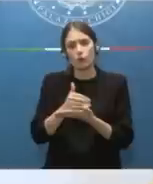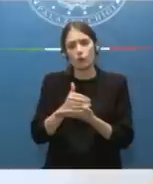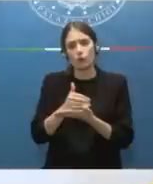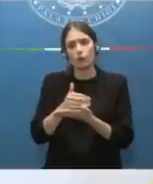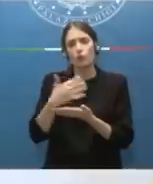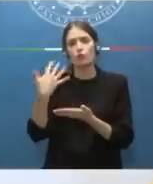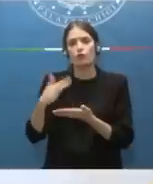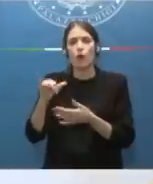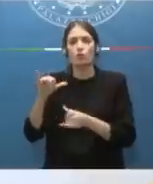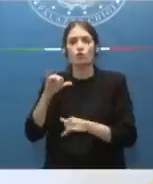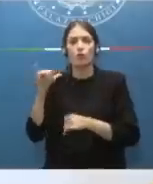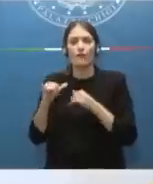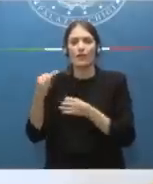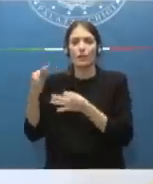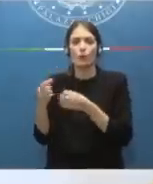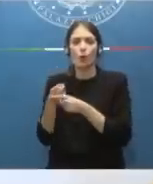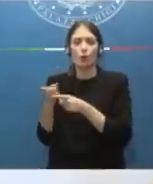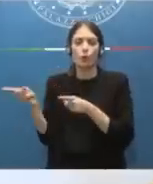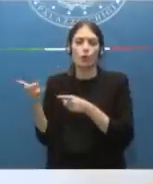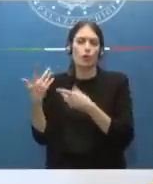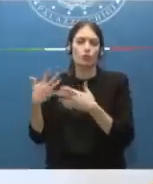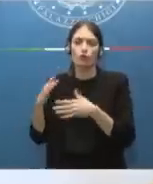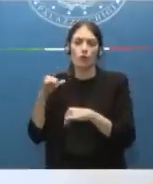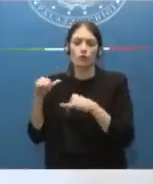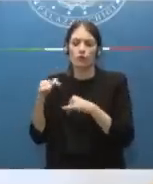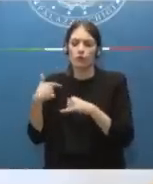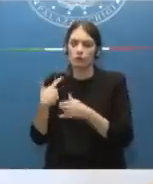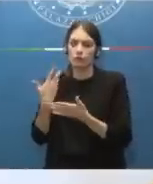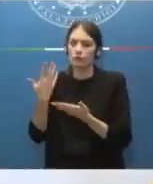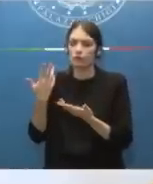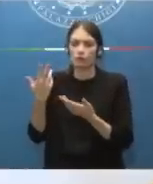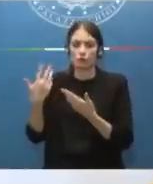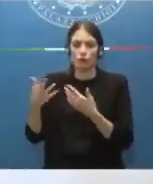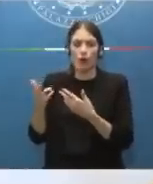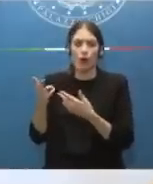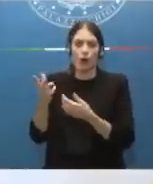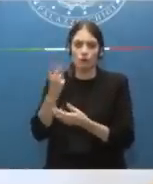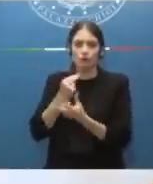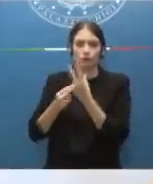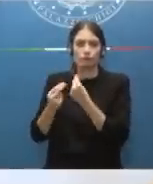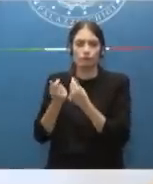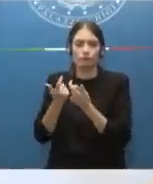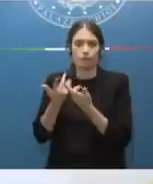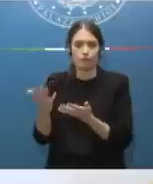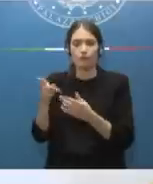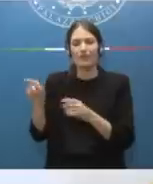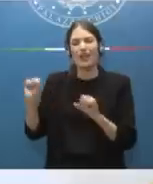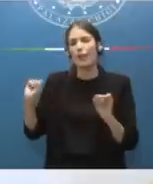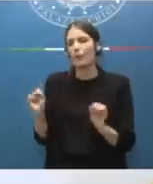dolore di queste procure che avevano manifestato questa impossibilità di